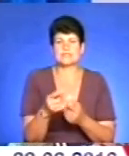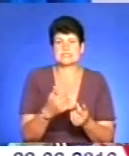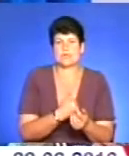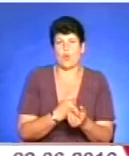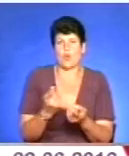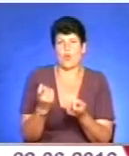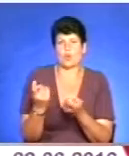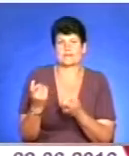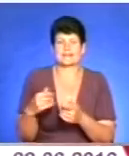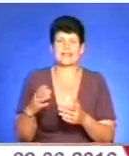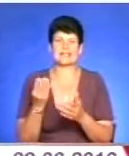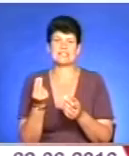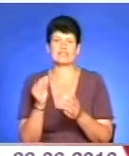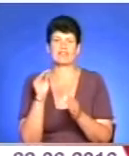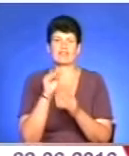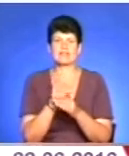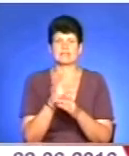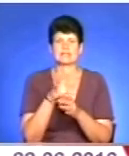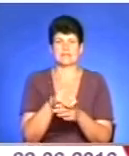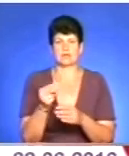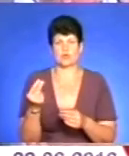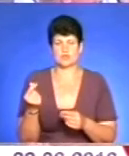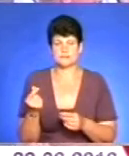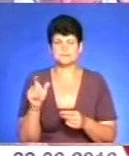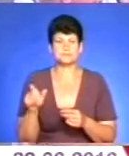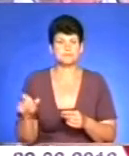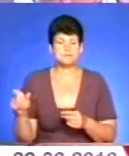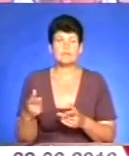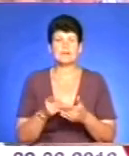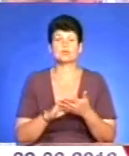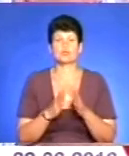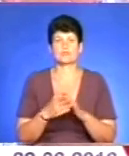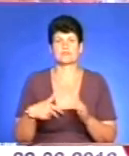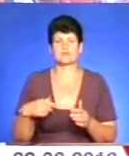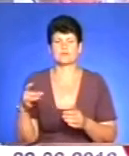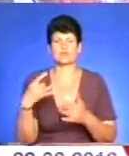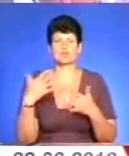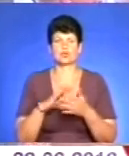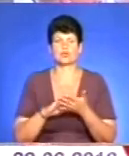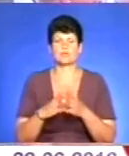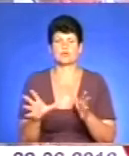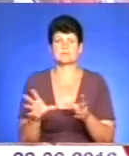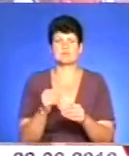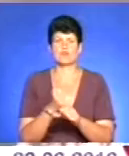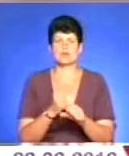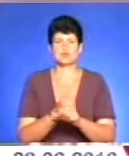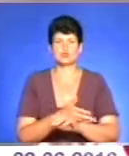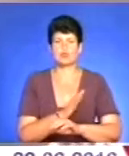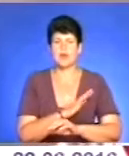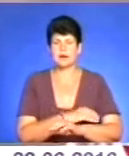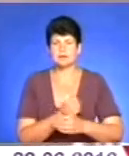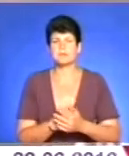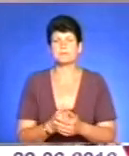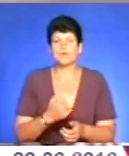інвесторів вкладати туди кошти. Так, керівництво Заліщицького району уже домовилося про співпрацю з поляками. Є пропозиції у нас